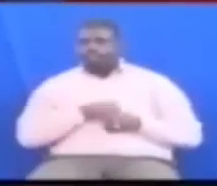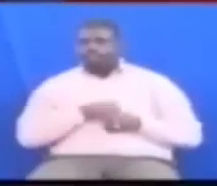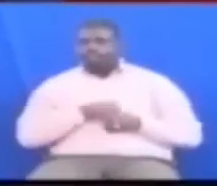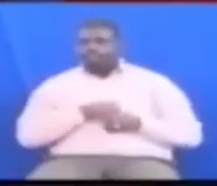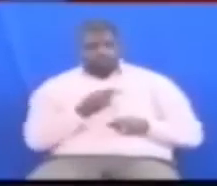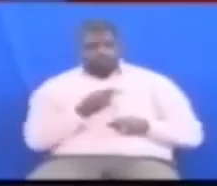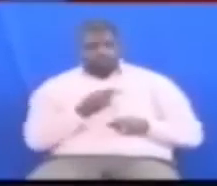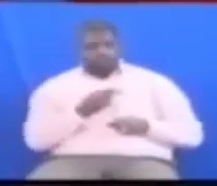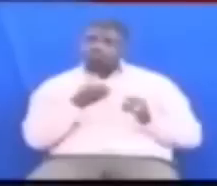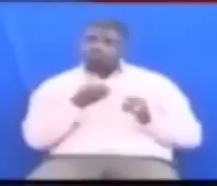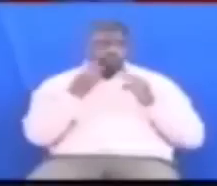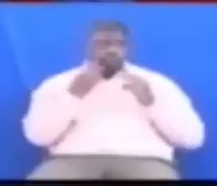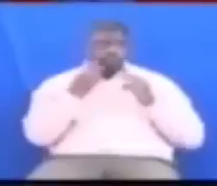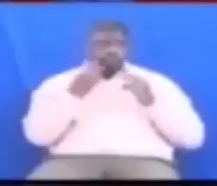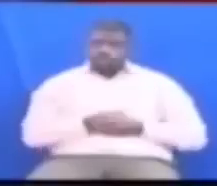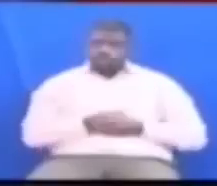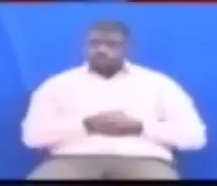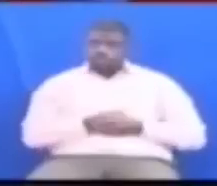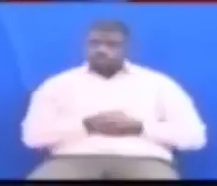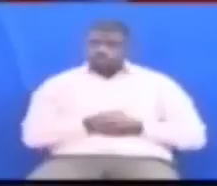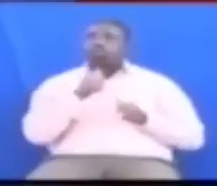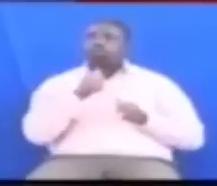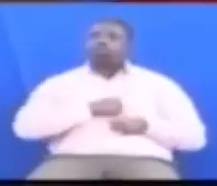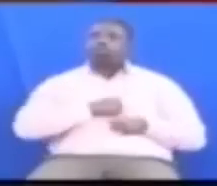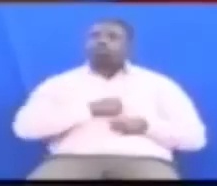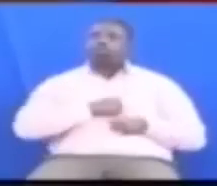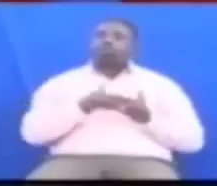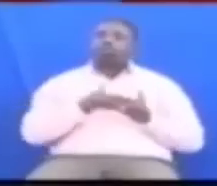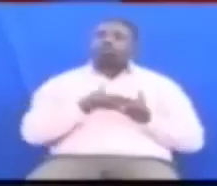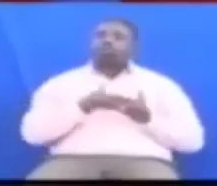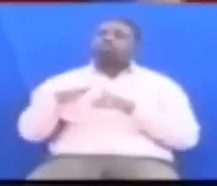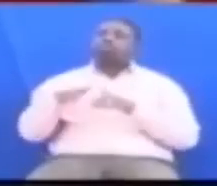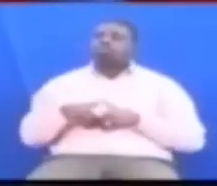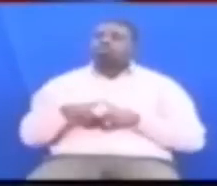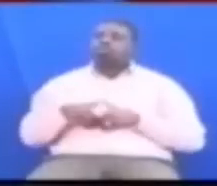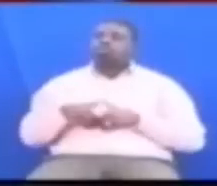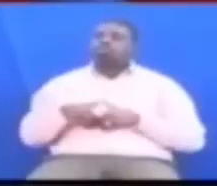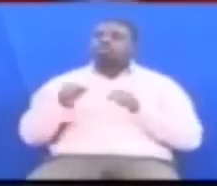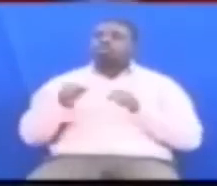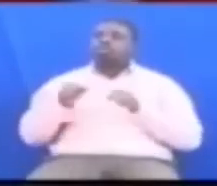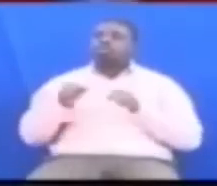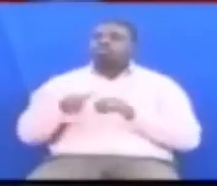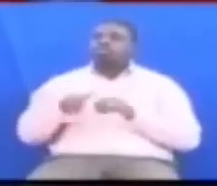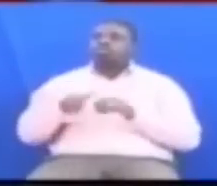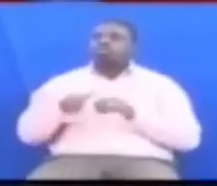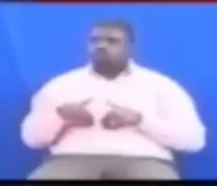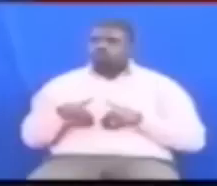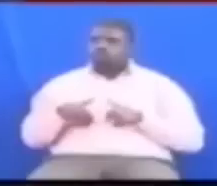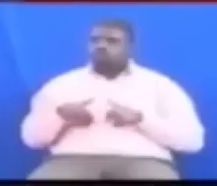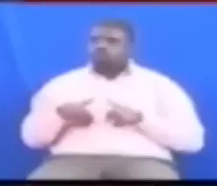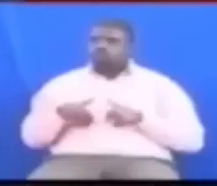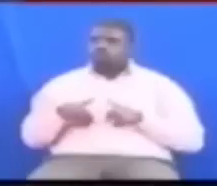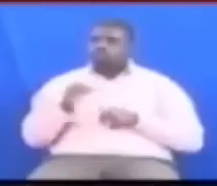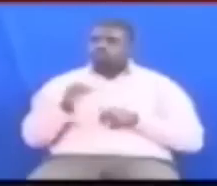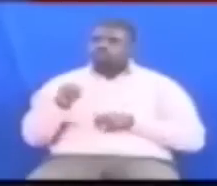yungini Wame shudia Yaki jambu la jambu ningine Yambawa ni nasikitika sana Bazi wa mbunge wenzetu wakawa Wanashadidia Wabunga mbao suwa Wabunga